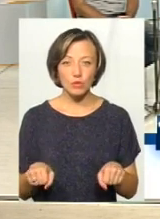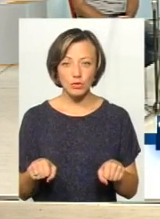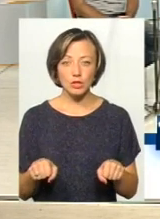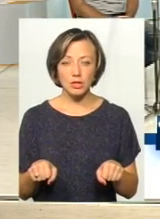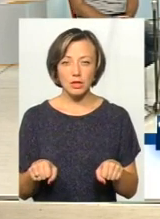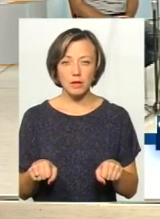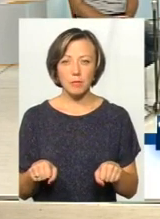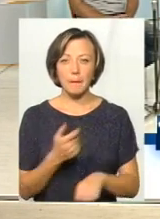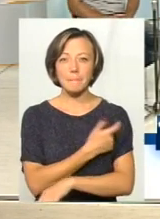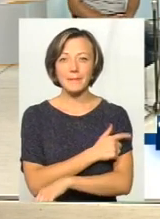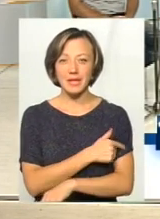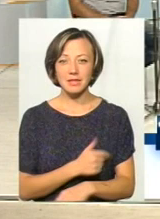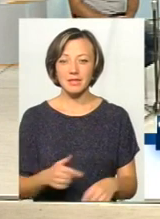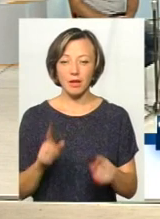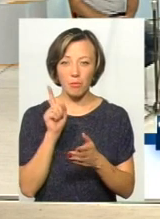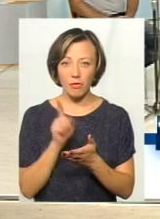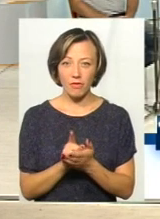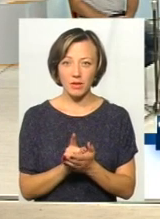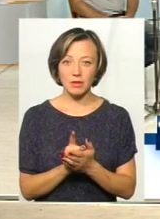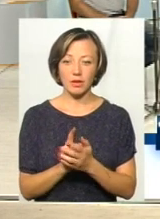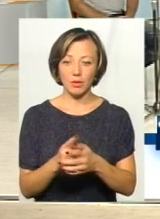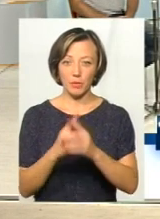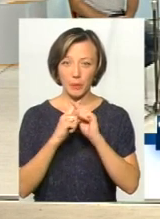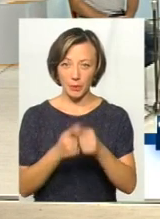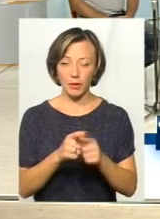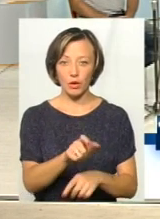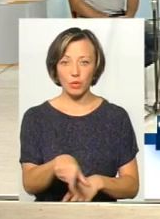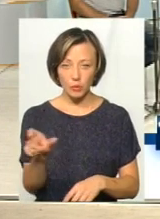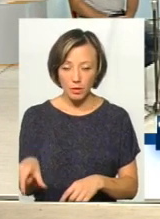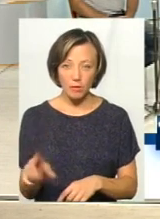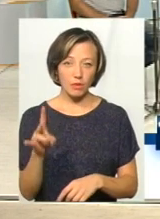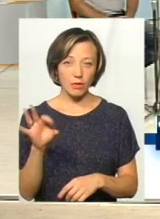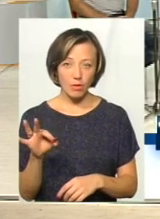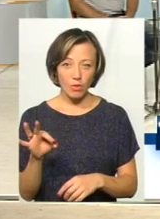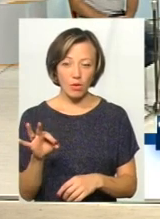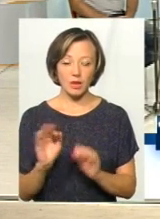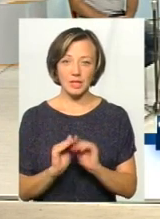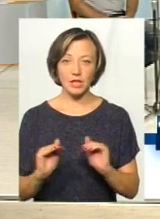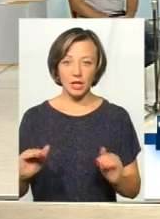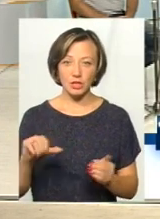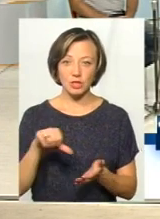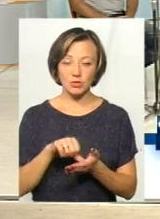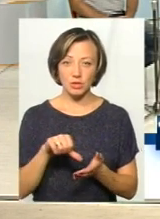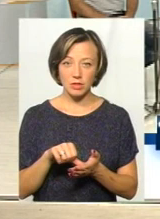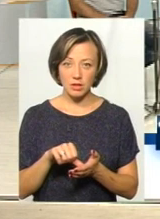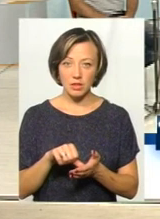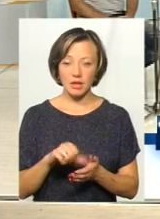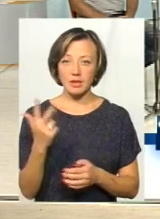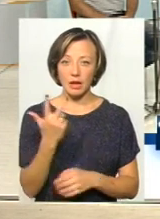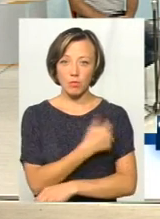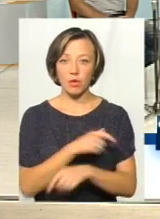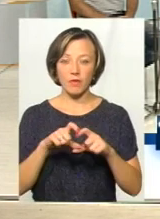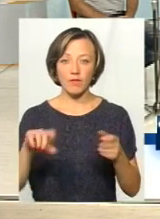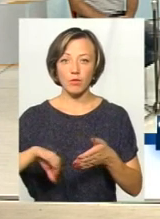хоча медичина повинна ідея, ви на зустріч з людям, але ось педіатор Ігорінкова, в стеклі переглядній